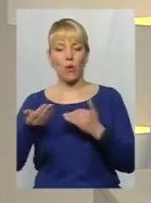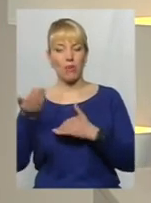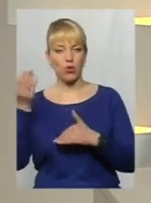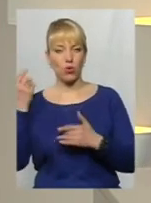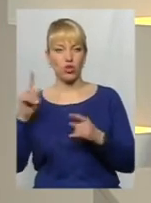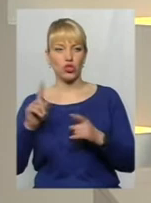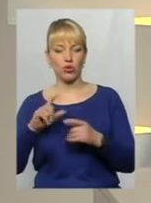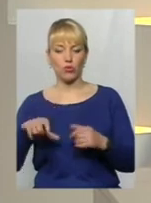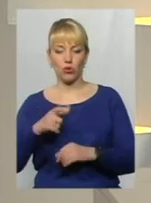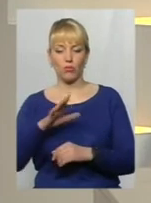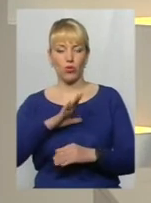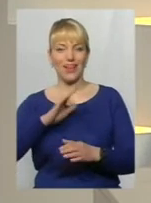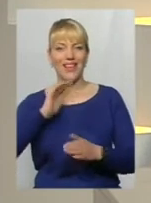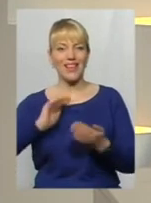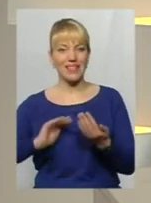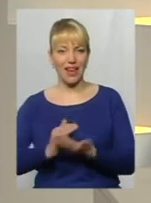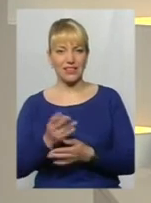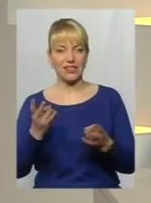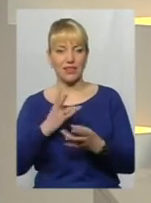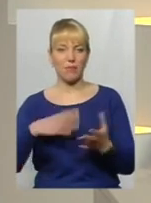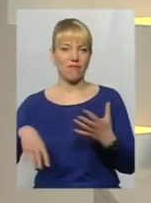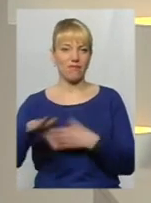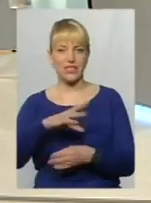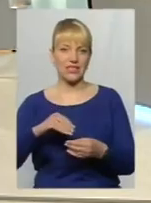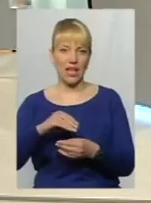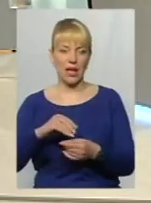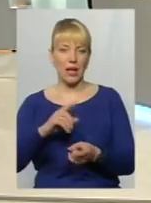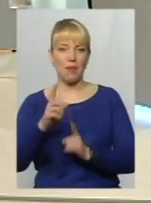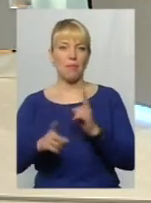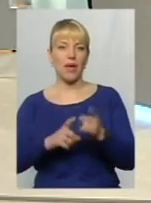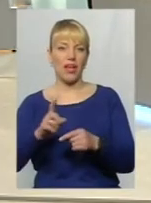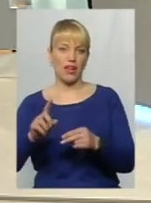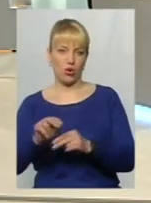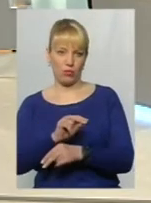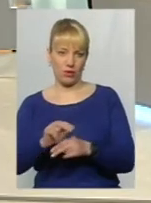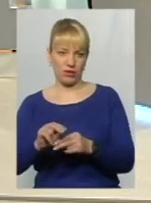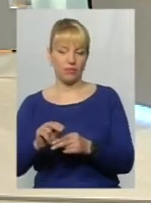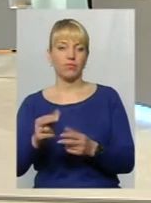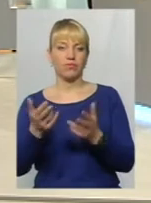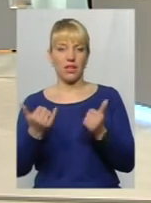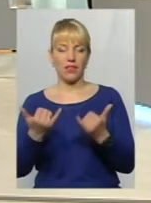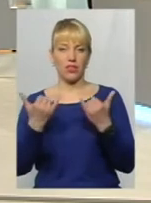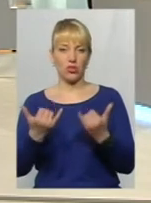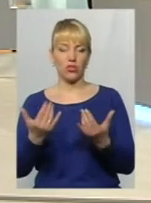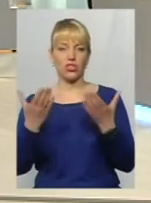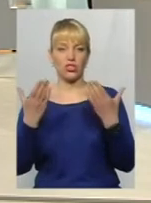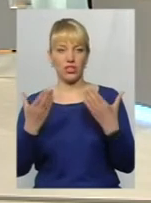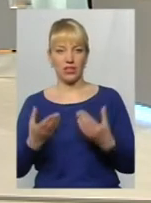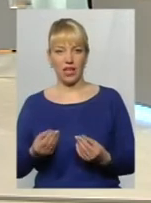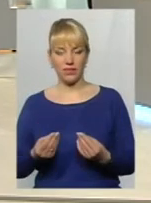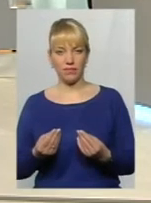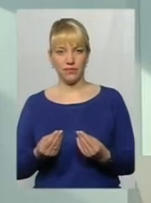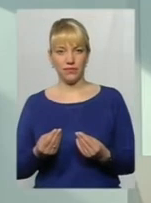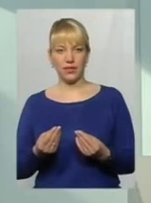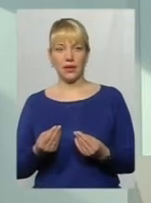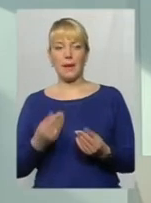щоб дороги були якісні, зараз треба, в принципі, все переробити. На що ми, коштів, треба дуже багато. Так, на сьогоднішній